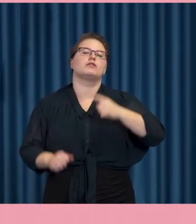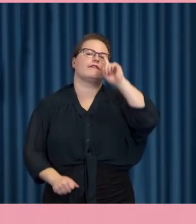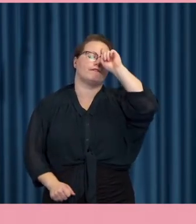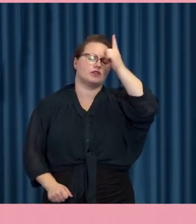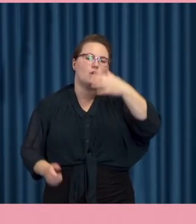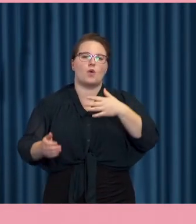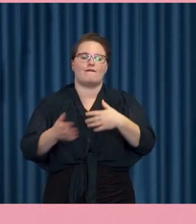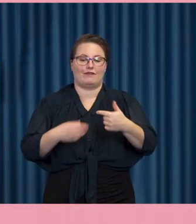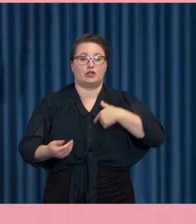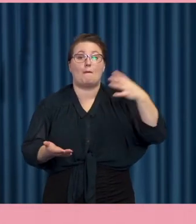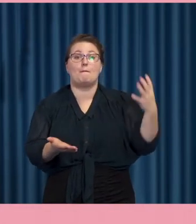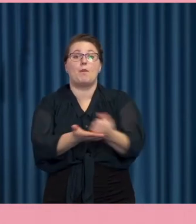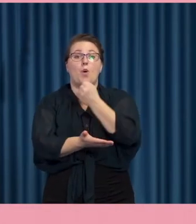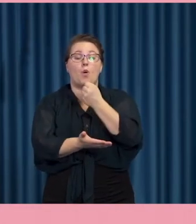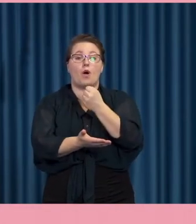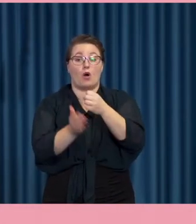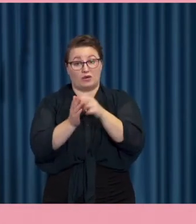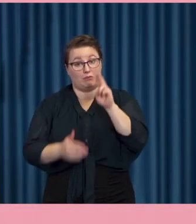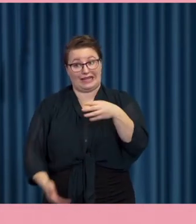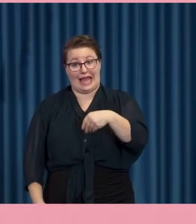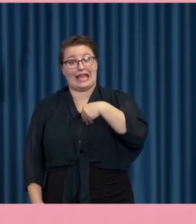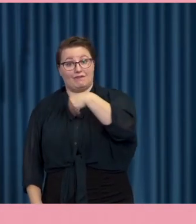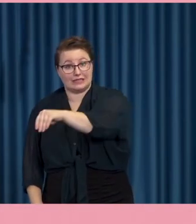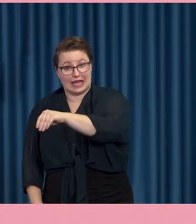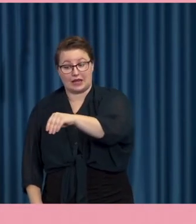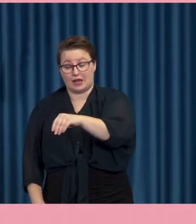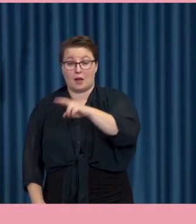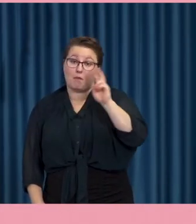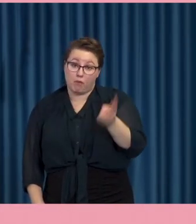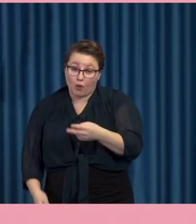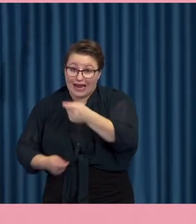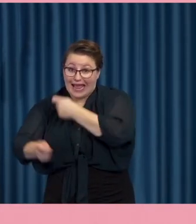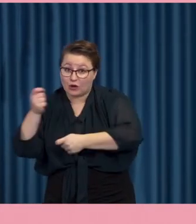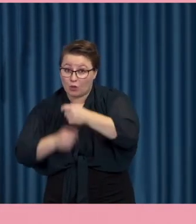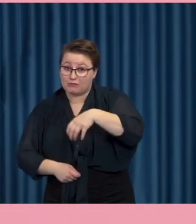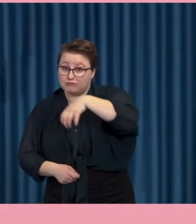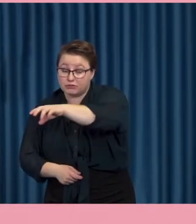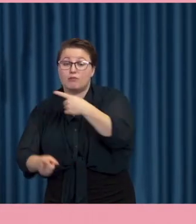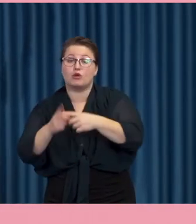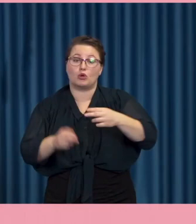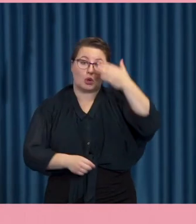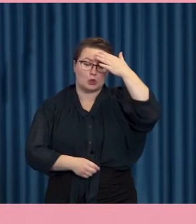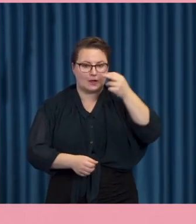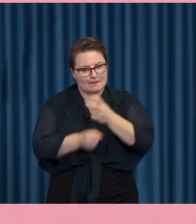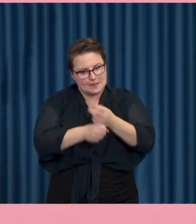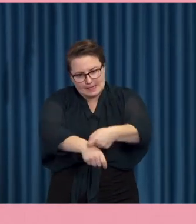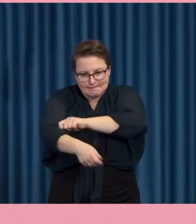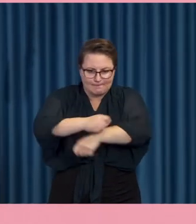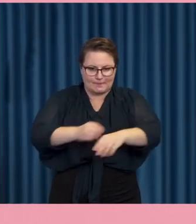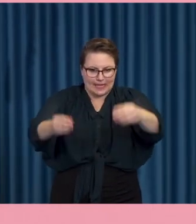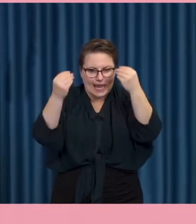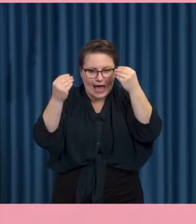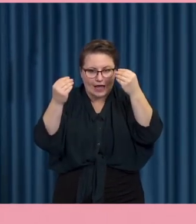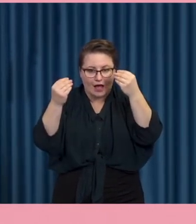mig själv för att göra investeringen som det är både ekonomiskt och kunskapsmässigt att lära sig. Så motivationen är någon typ av